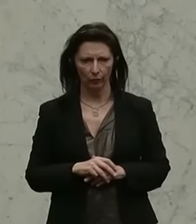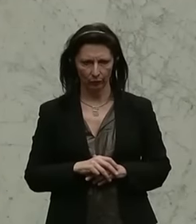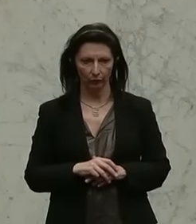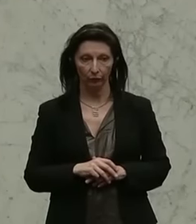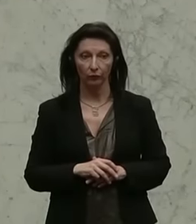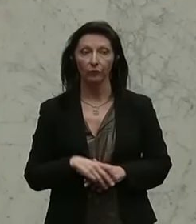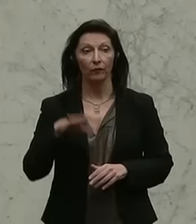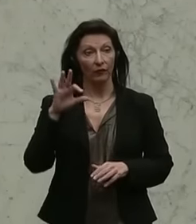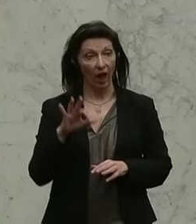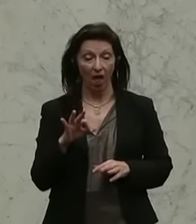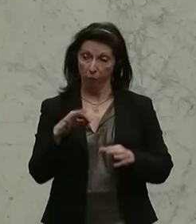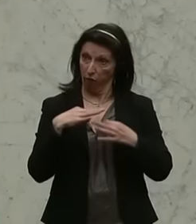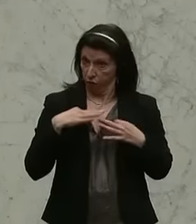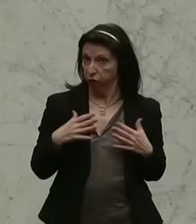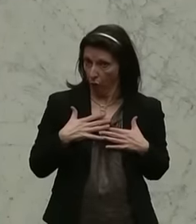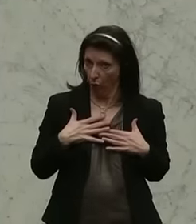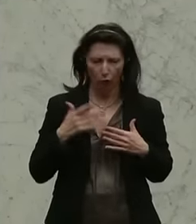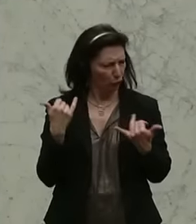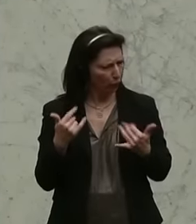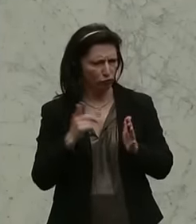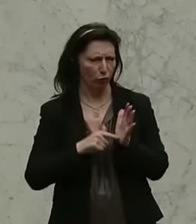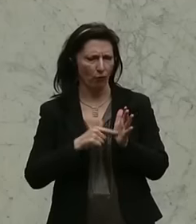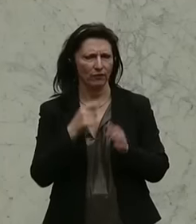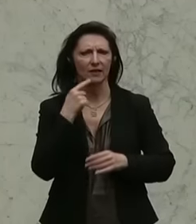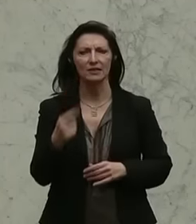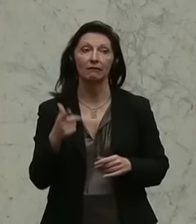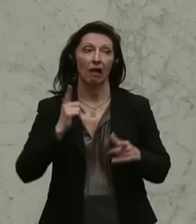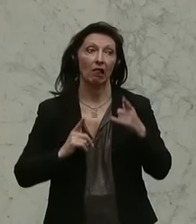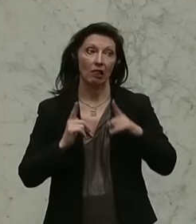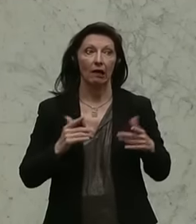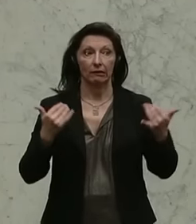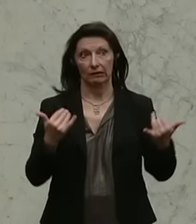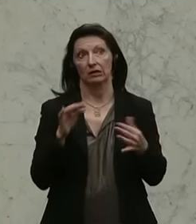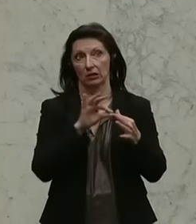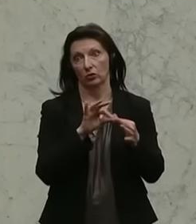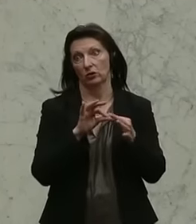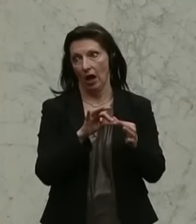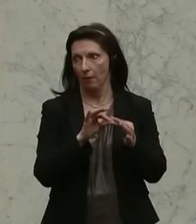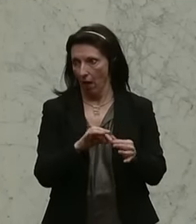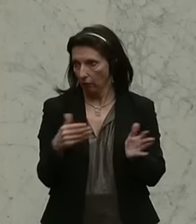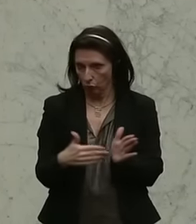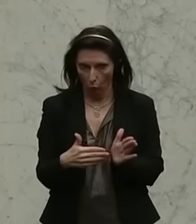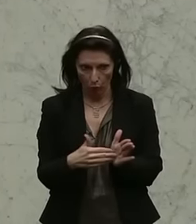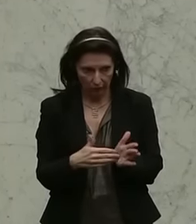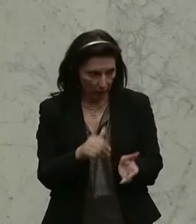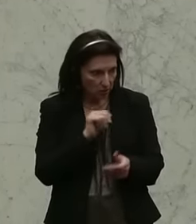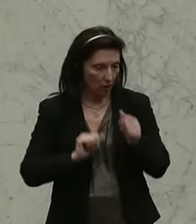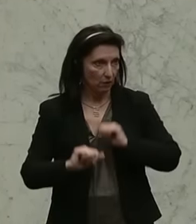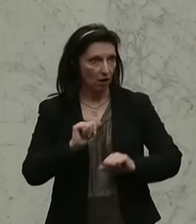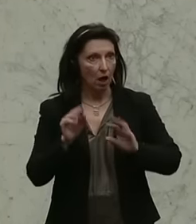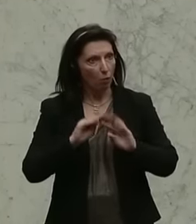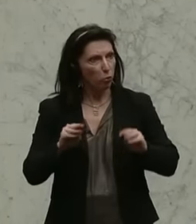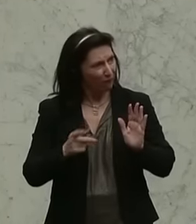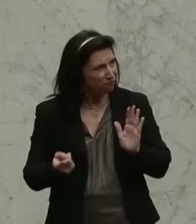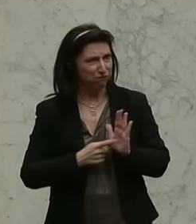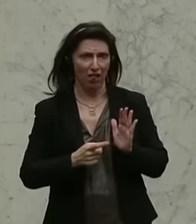Für uns Freiheitliche, und das wurde ja heute schon mehrfach gesagt, ist es leider Gottes in diesem Fall ein Gebot, dass wir das einfordern, diesen Selbstverteidigungsunterricht an